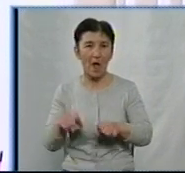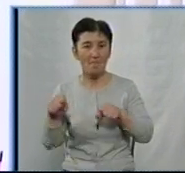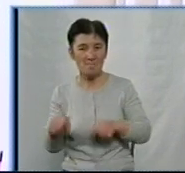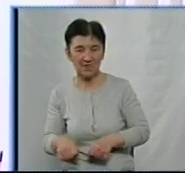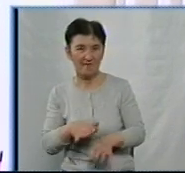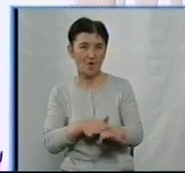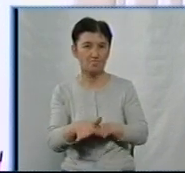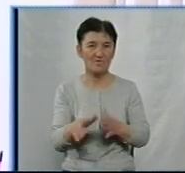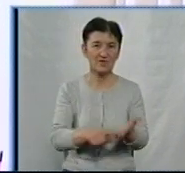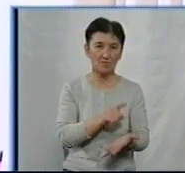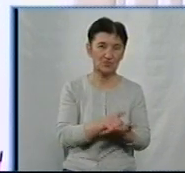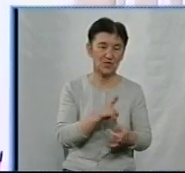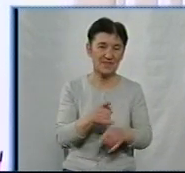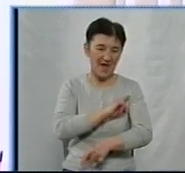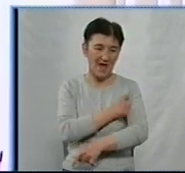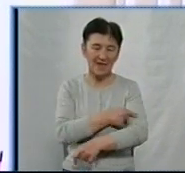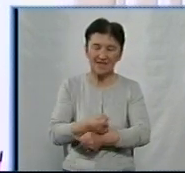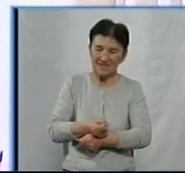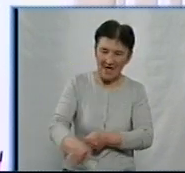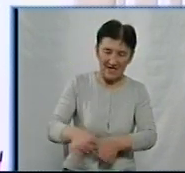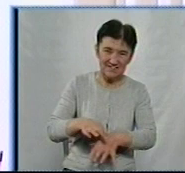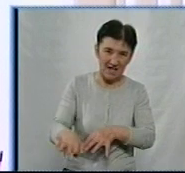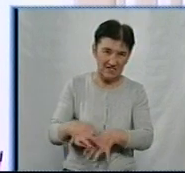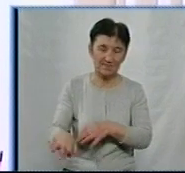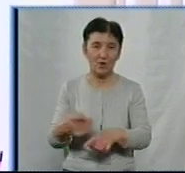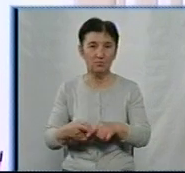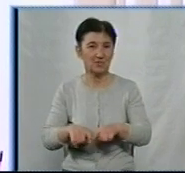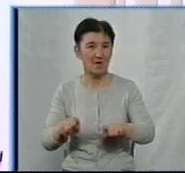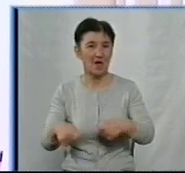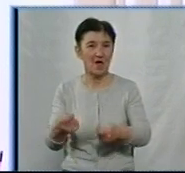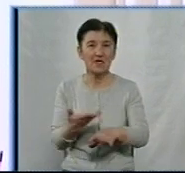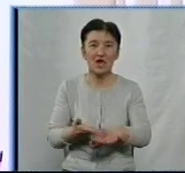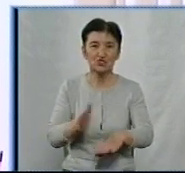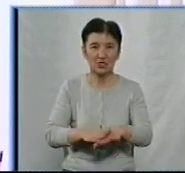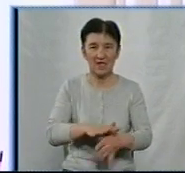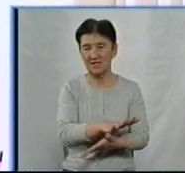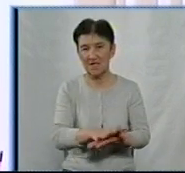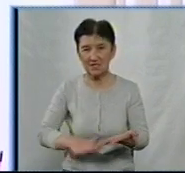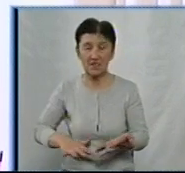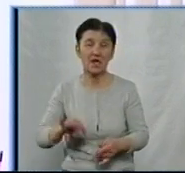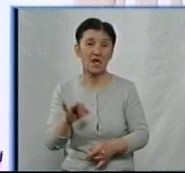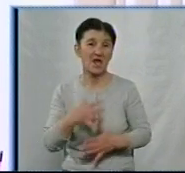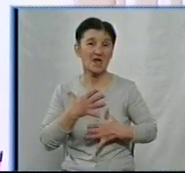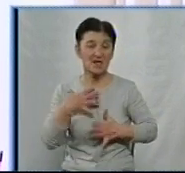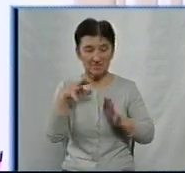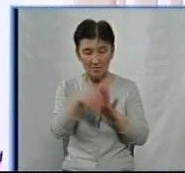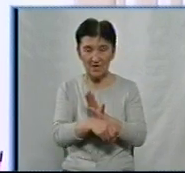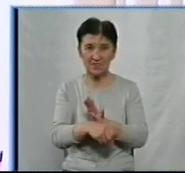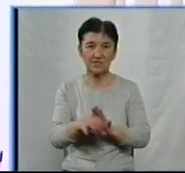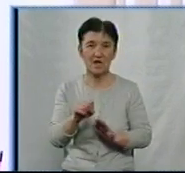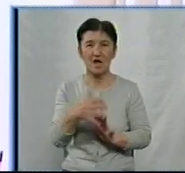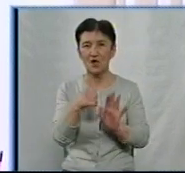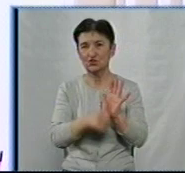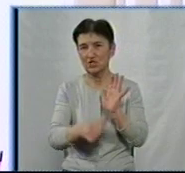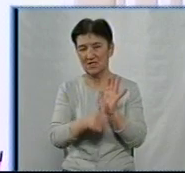супроводжувалися насильством, болісними діями, які спричинили тяжкі наслідки, а саме смерть Собченка Олександра Петровича 1967